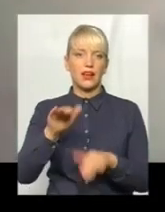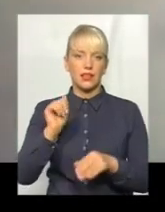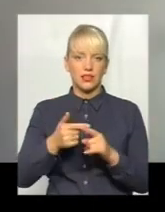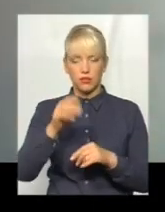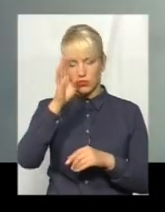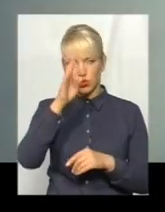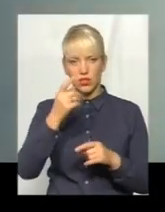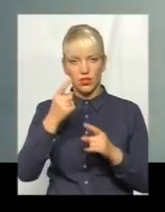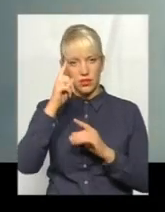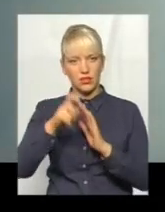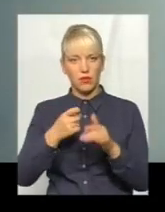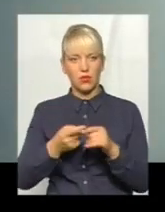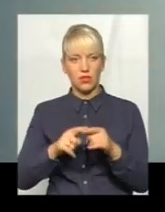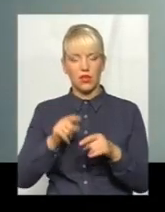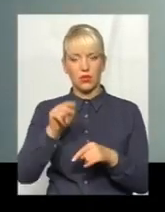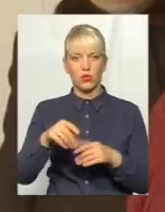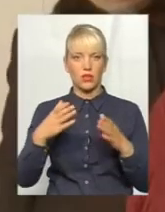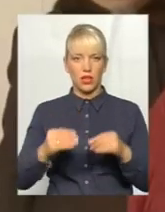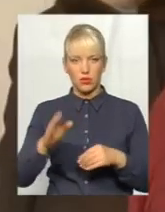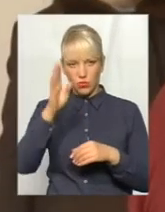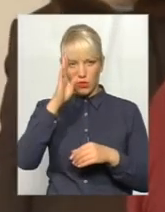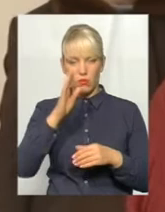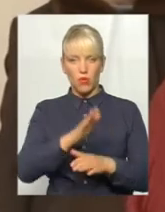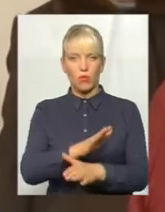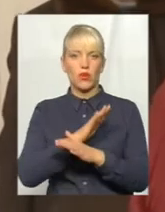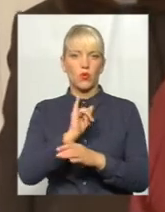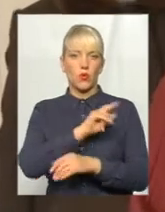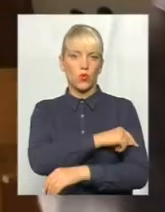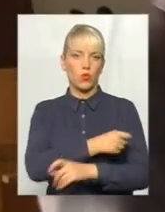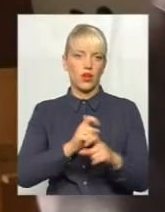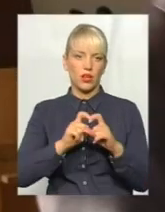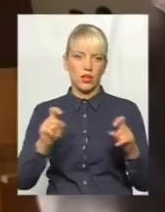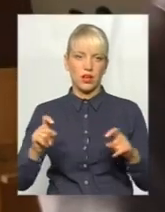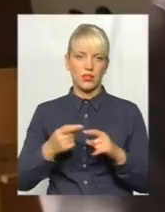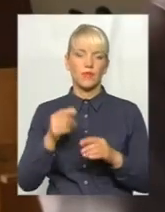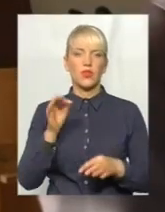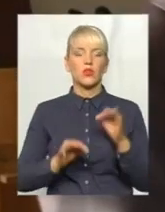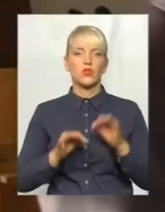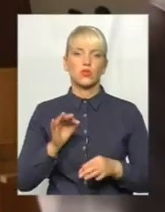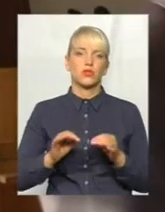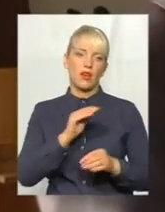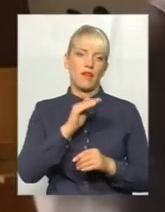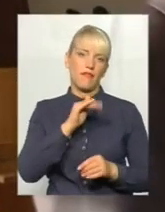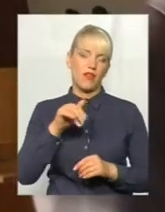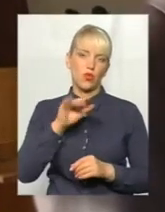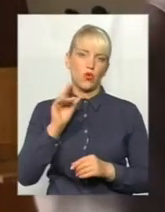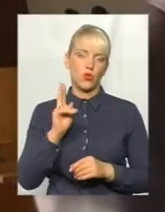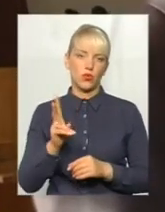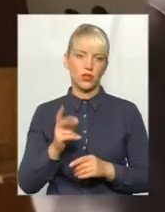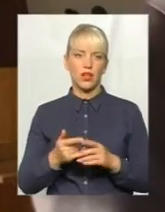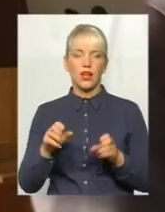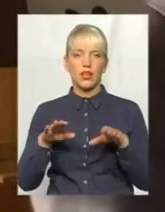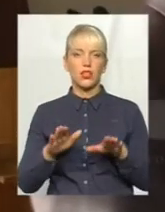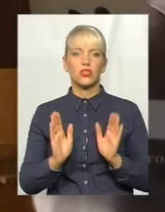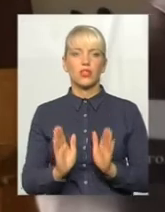того ж дня чоловік помирає у лікарні. Що стосується судді Федорук, то рішення буде